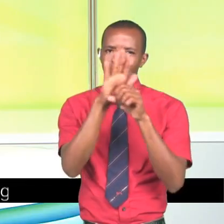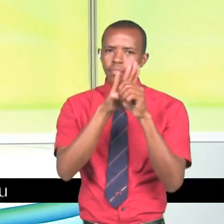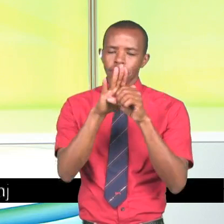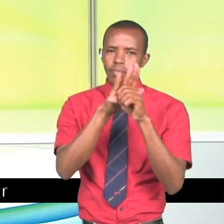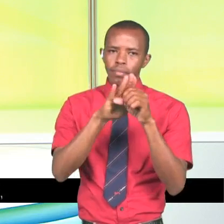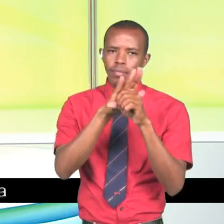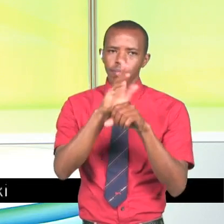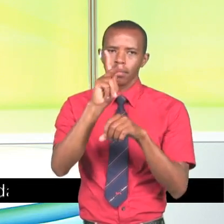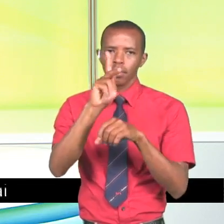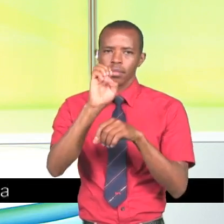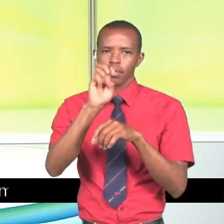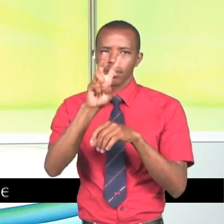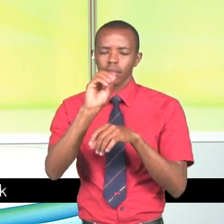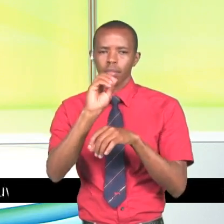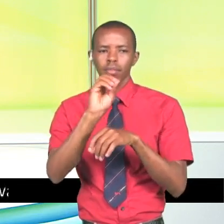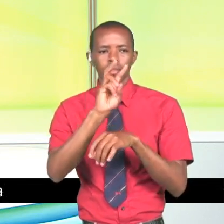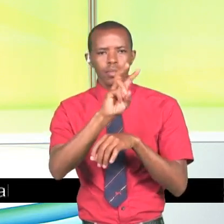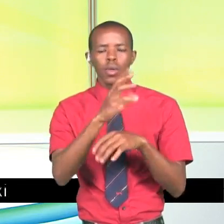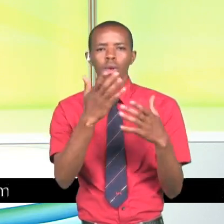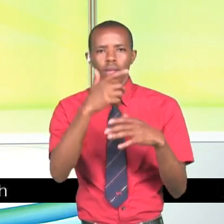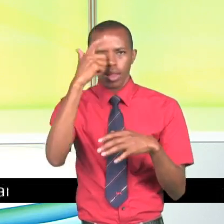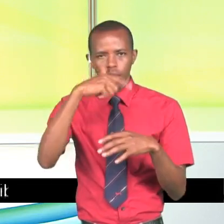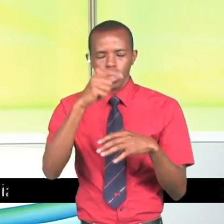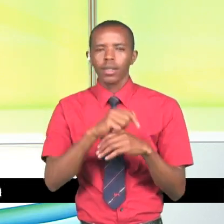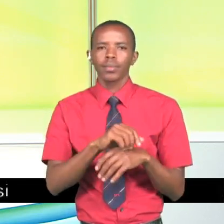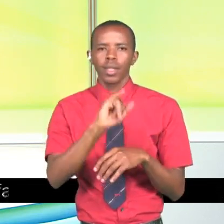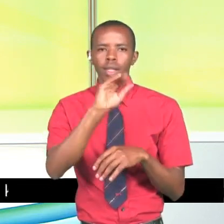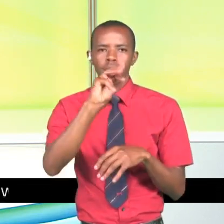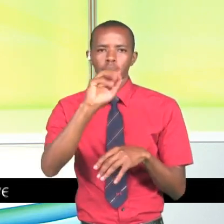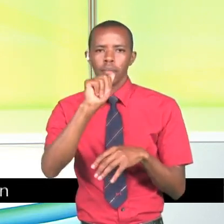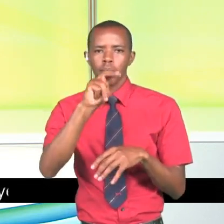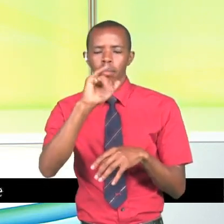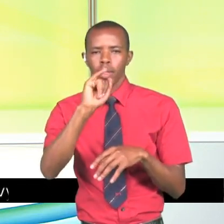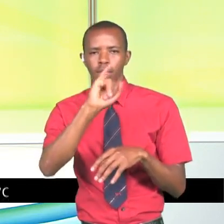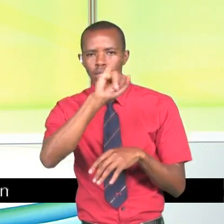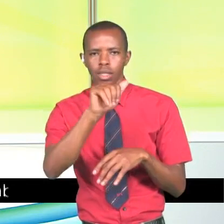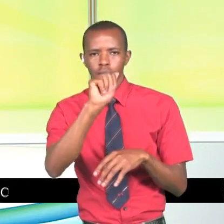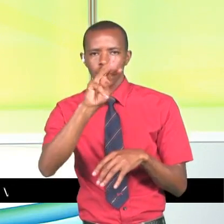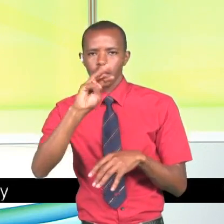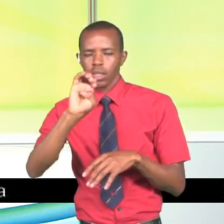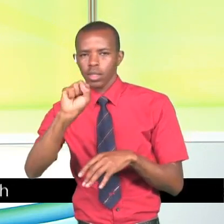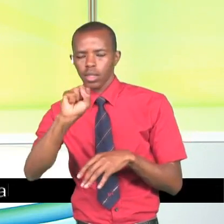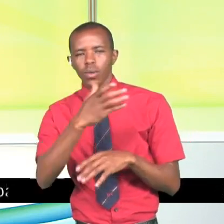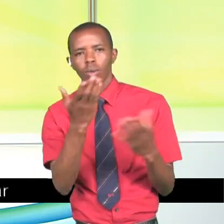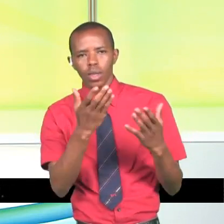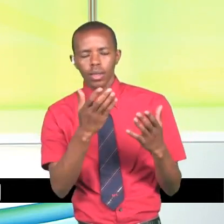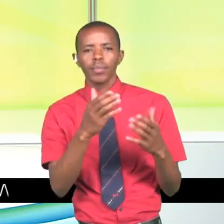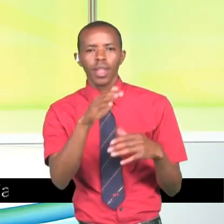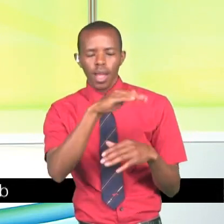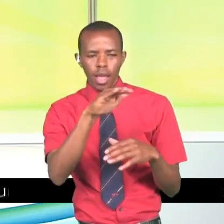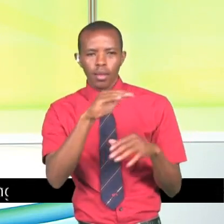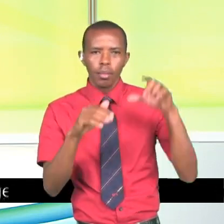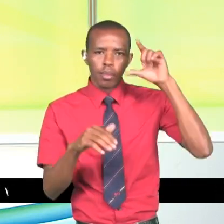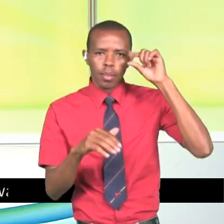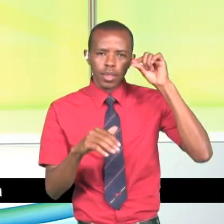Kevin Juguna nimekuono na semu na tazama kutoka thika. Moja pa na sema Imad James kutoka mvita na tazama, muenda na tazama kutoka maineo ya Chogoria.